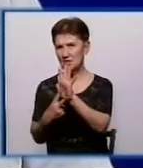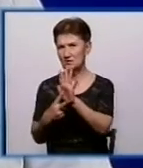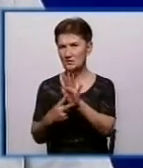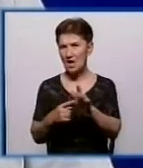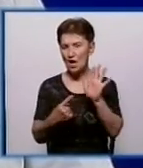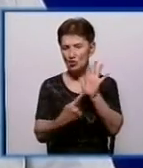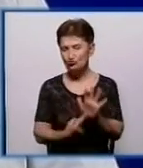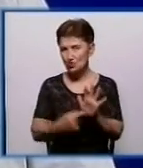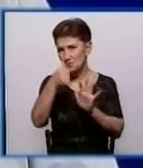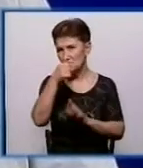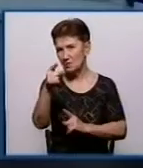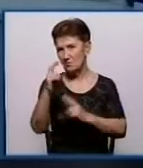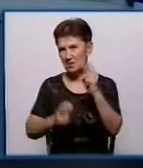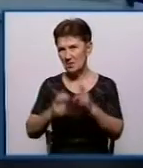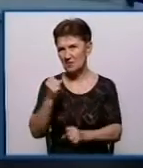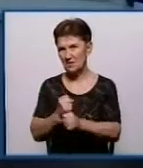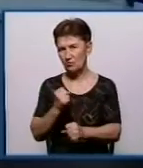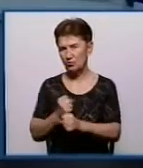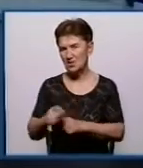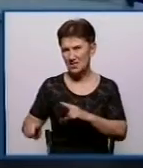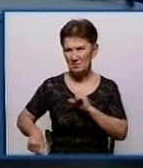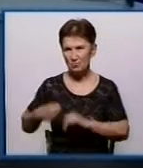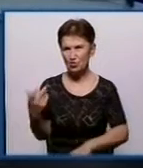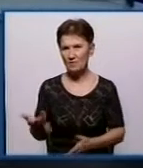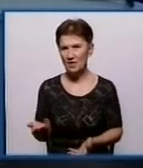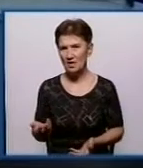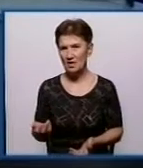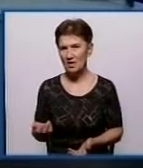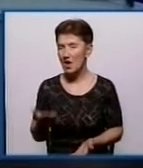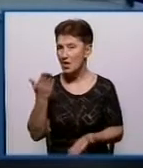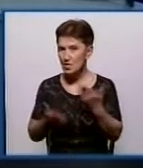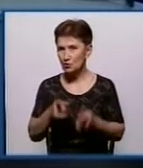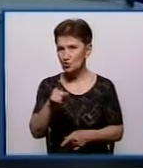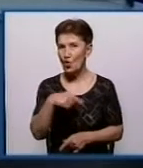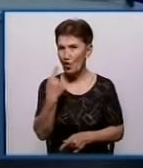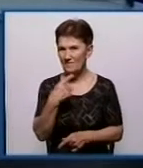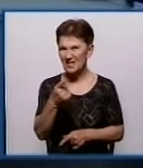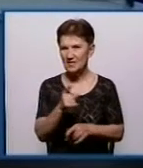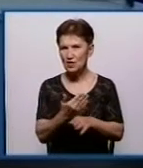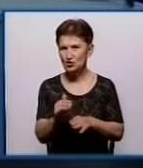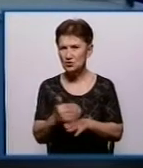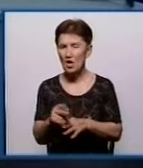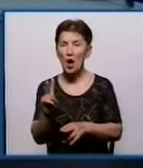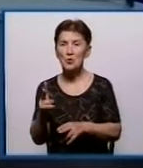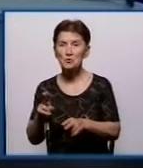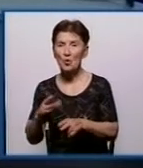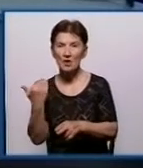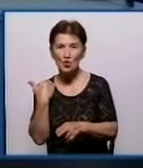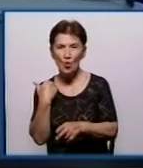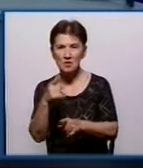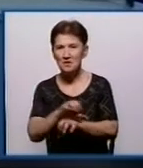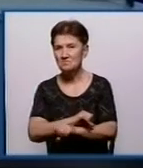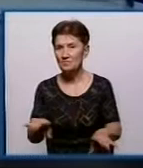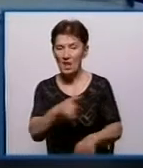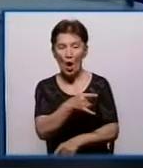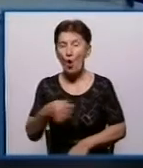підприємством працювало збитково. Хто покривав підприємство збитки? Частково збитки покрили дотацією обласна